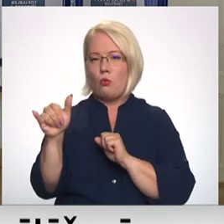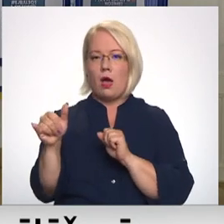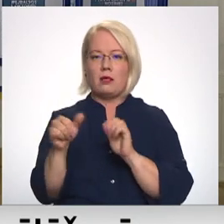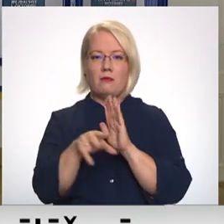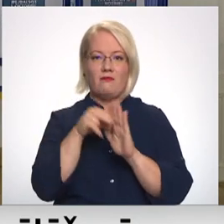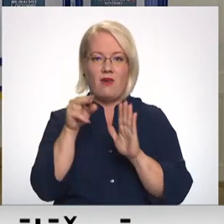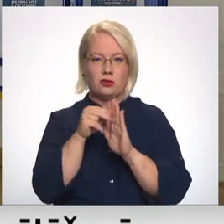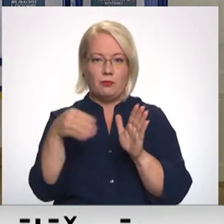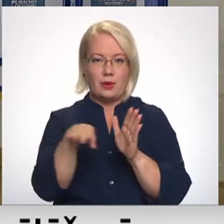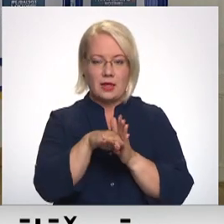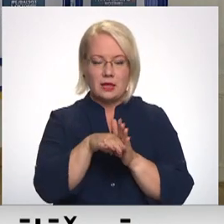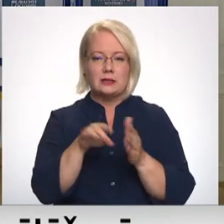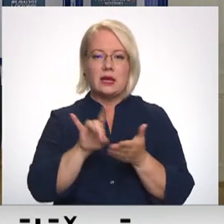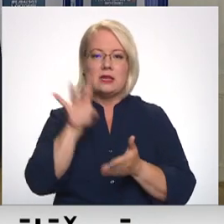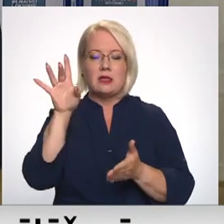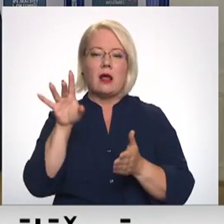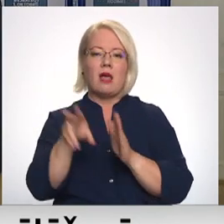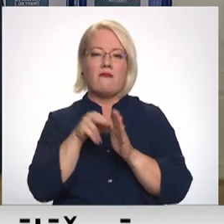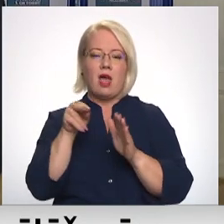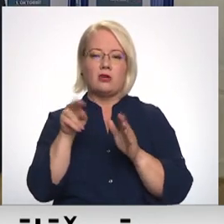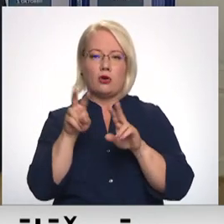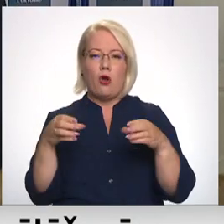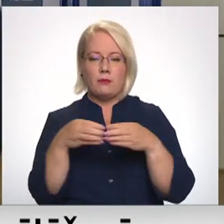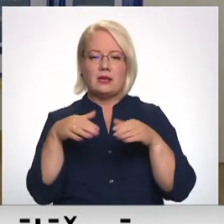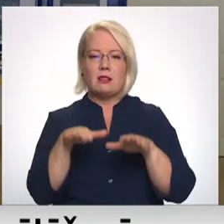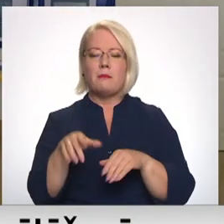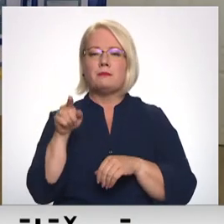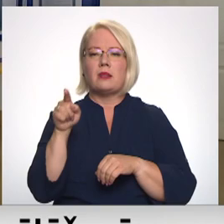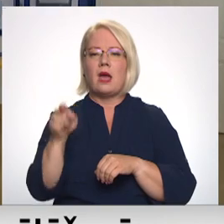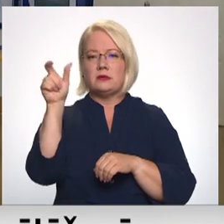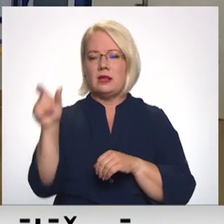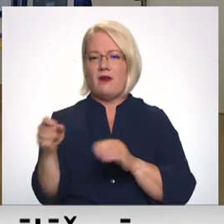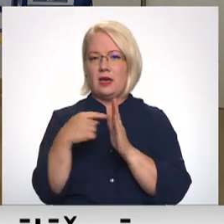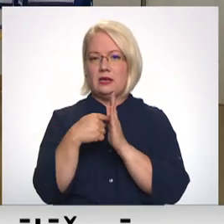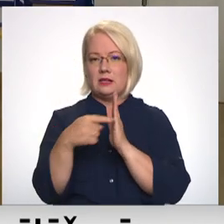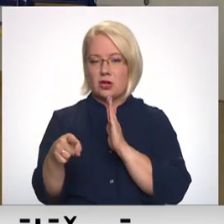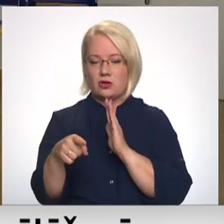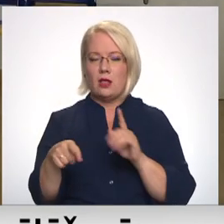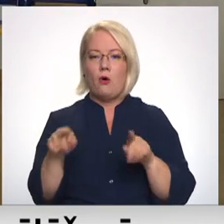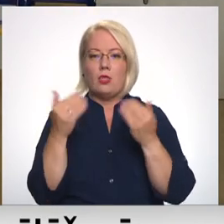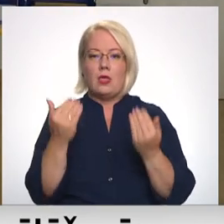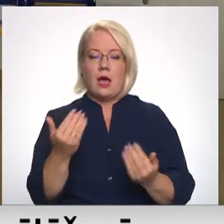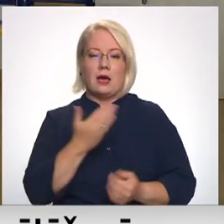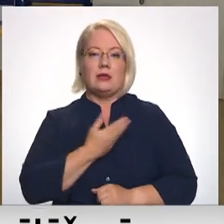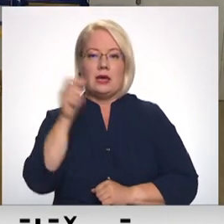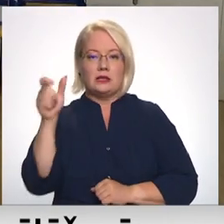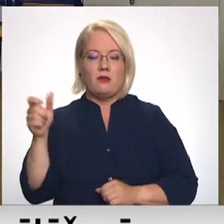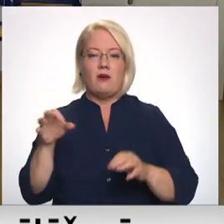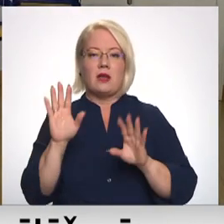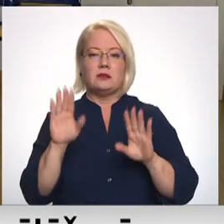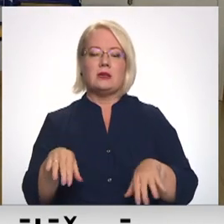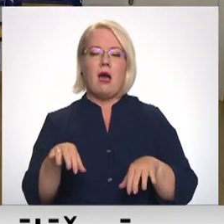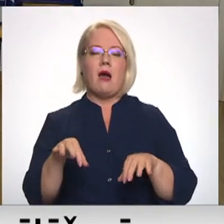Centrālā vēlēšana komisija lēmēs par tā kandidātu izslēgšanu no sarakstu. Un sarakstis arī, ka vēlētāji tagad arī var ķerties jopies saviem pienākumiem, kur var